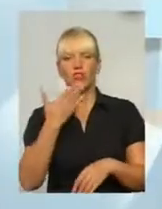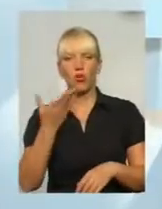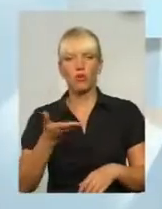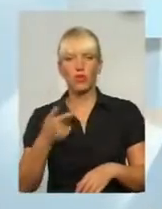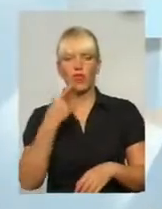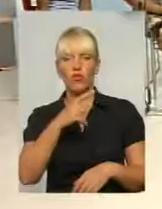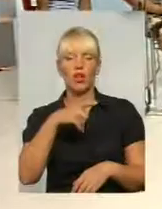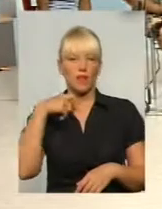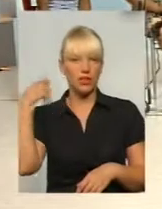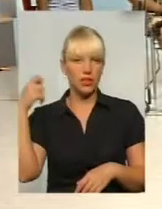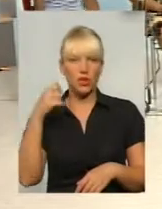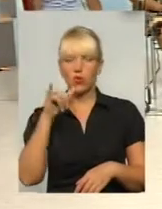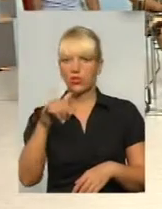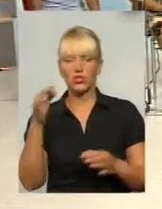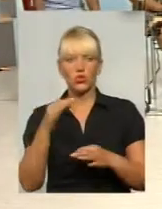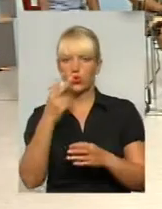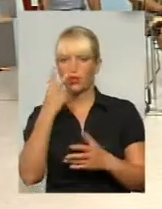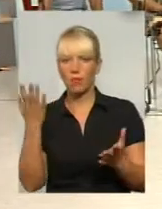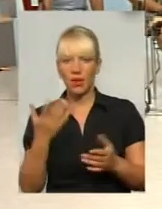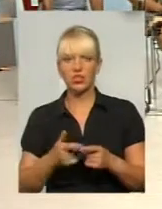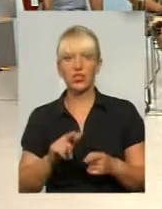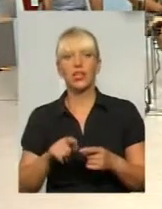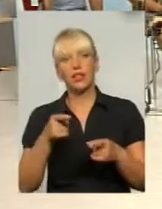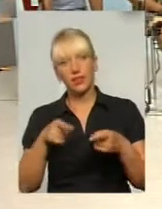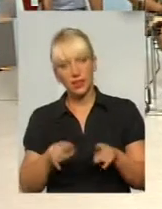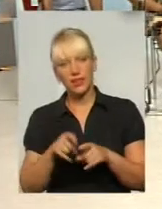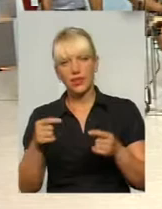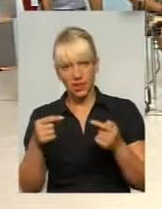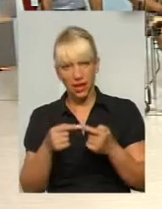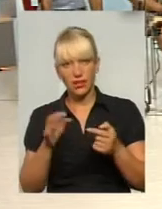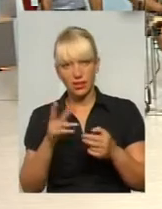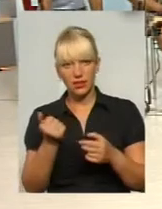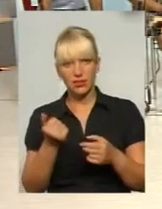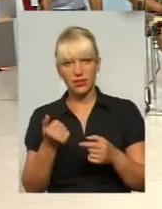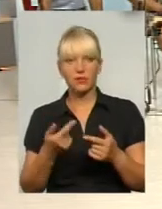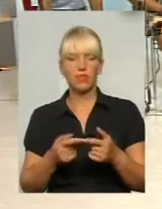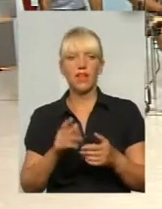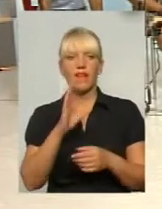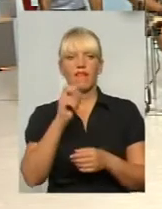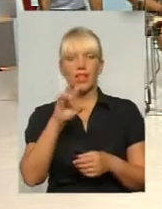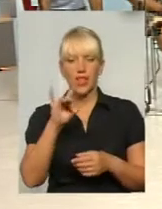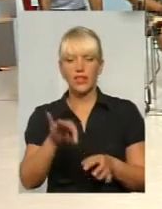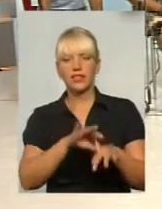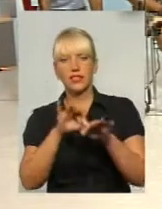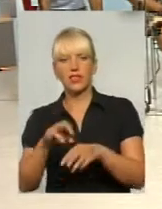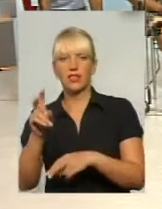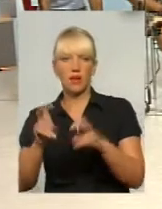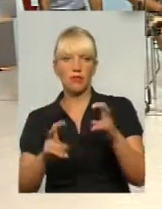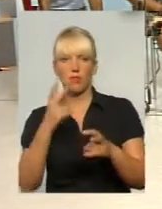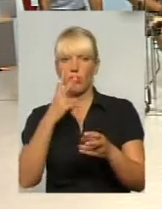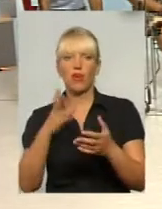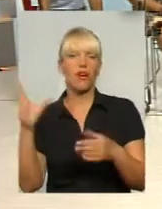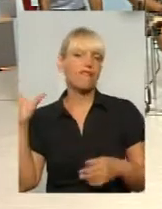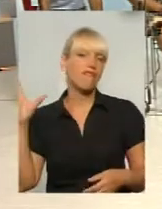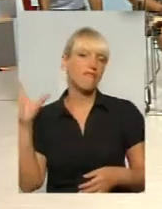крім пітлі ні разу нічого не бачила. Чи це так чи ні? Я думаю, що Волислав Валерійович завтра заведе її на підприємство і покаже весь